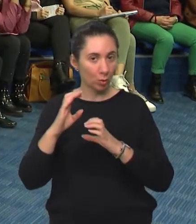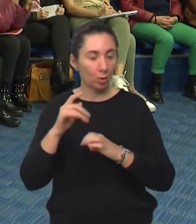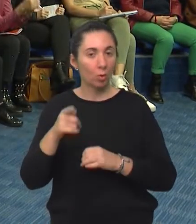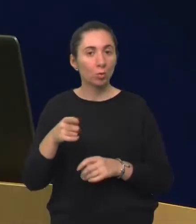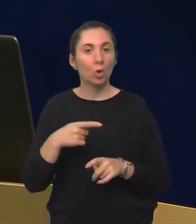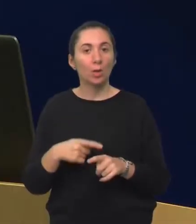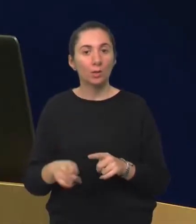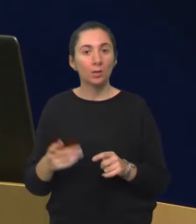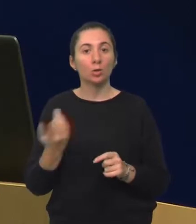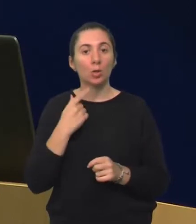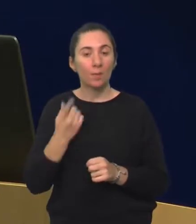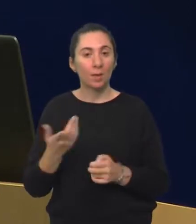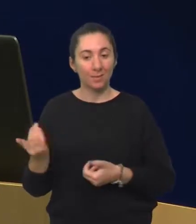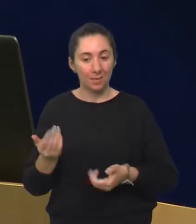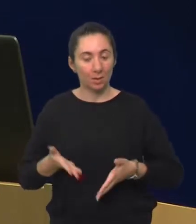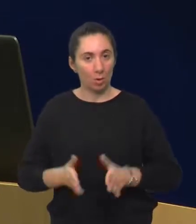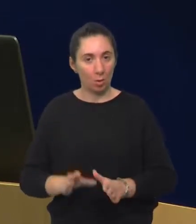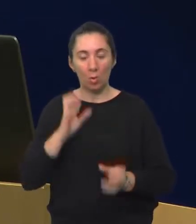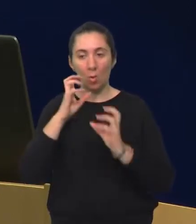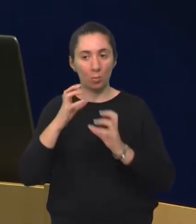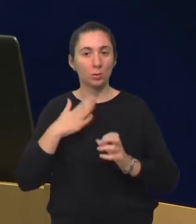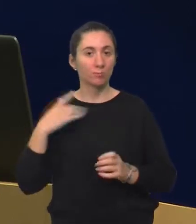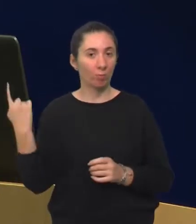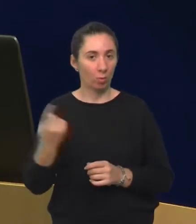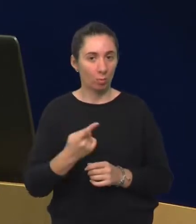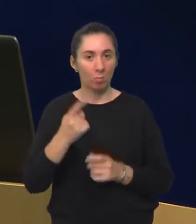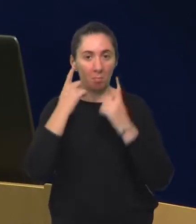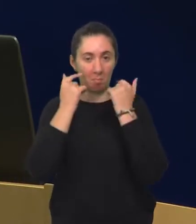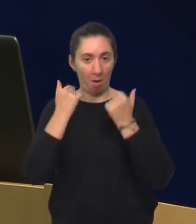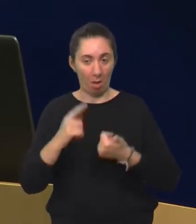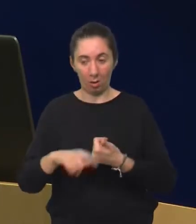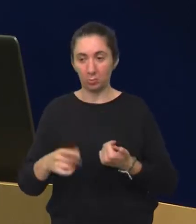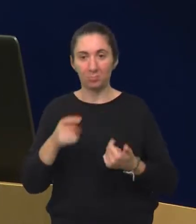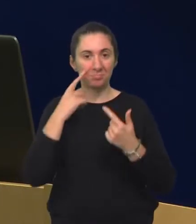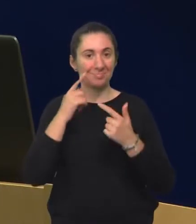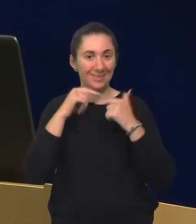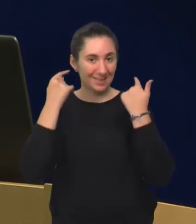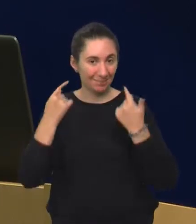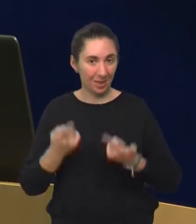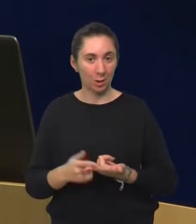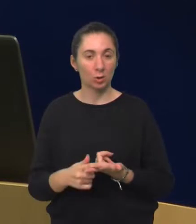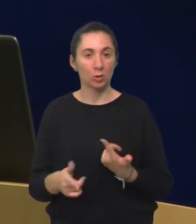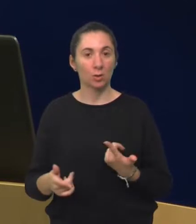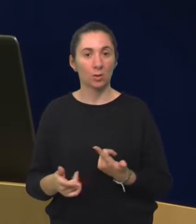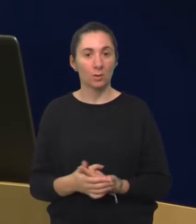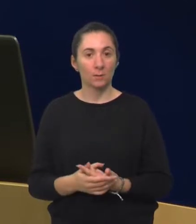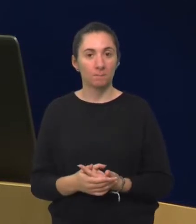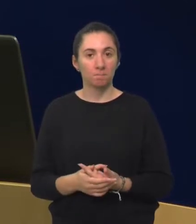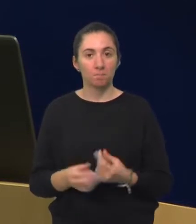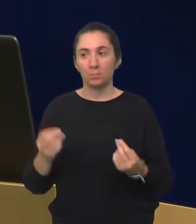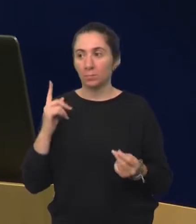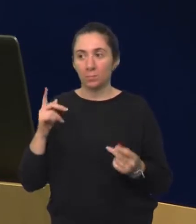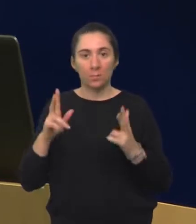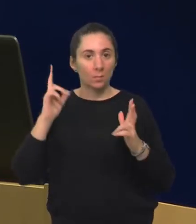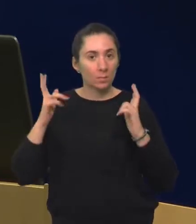je onaj dio, kao što sam rekla, kad se dijete rodi komunicira sa svojom okolinom. Komunicira kroz plać, komunicira kroz smješak socijalni koji se pojavljuje, reagira